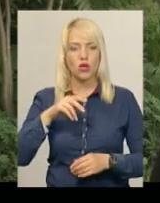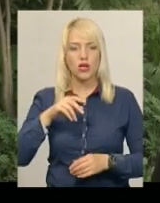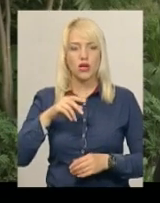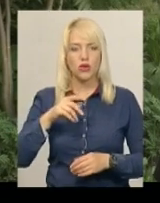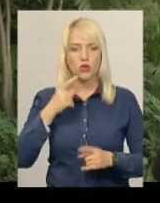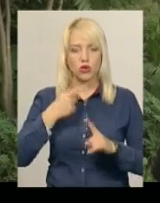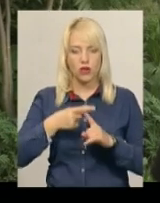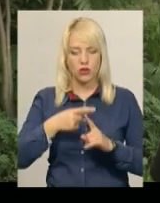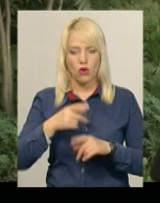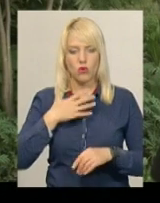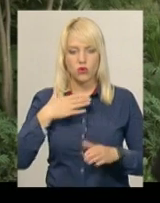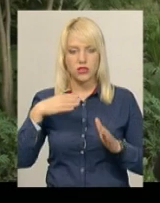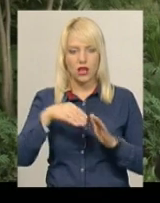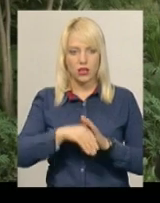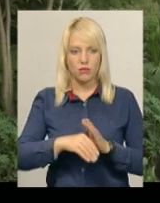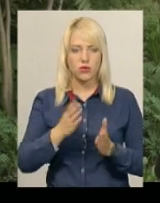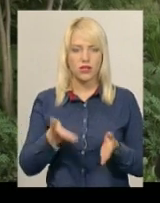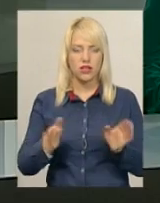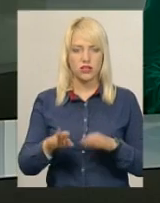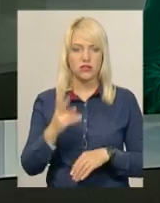брата і мама та батько.